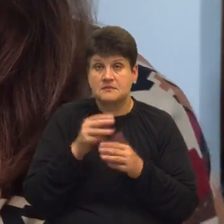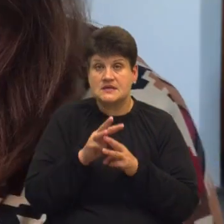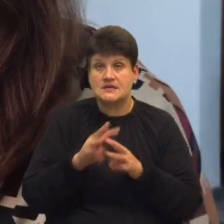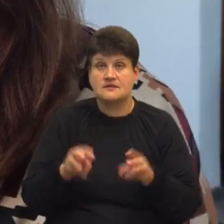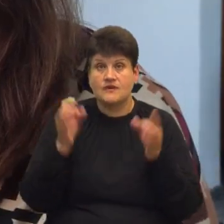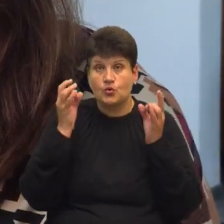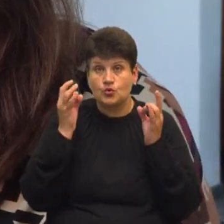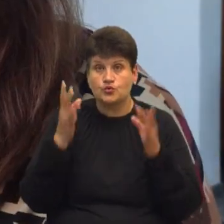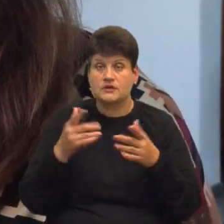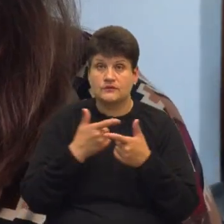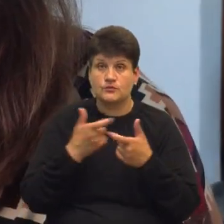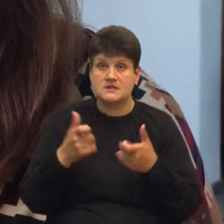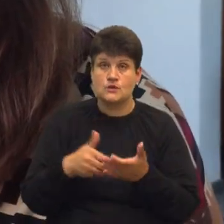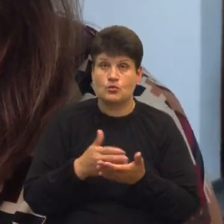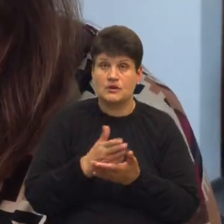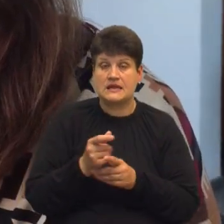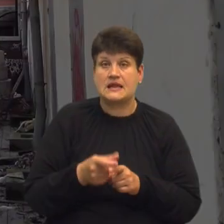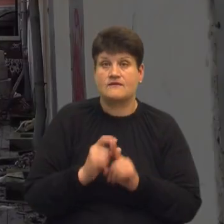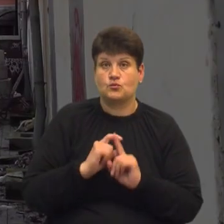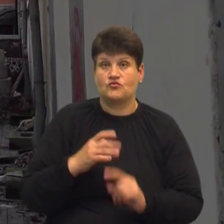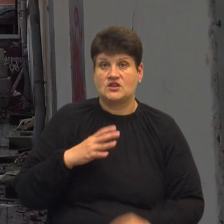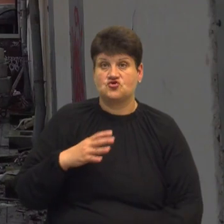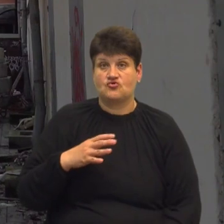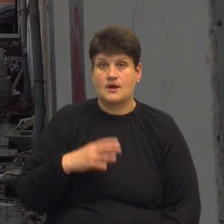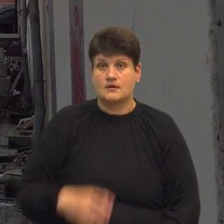інформаційної політики. На відповідь чекаємо.